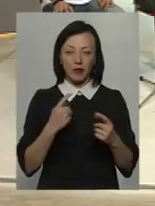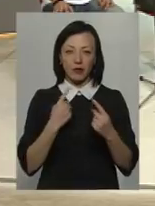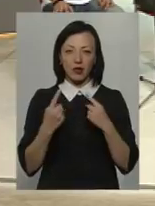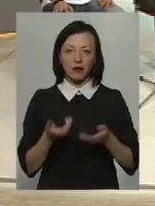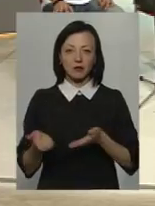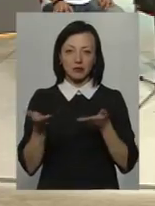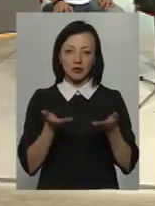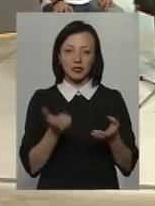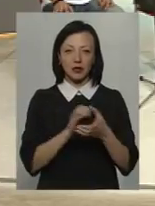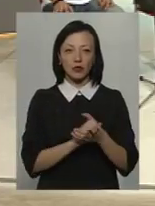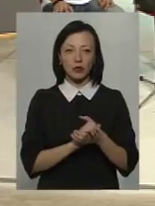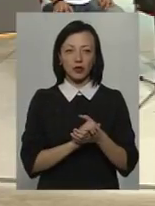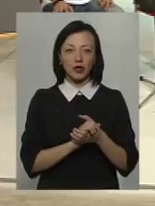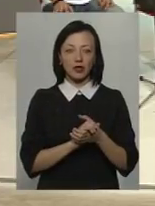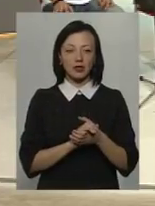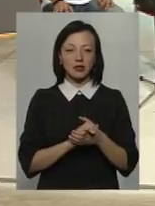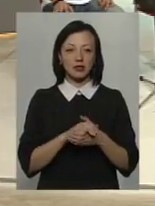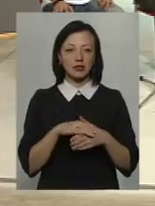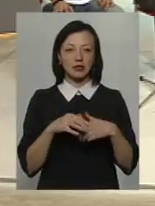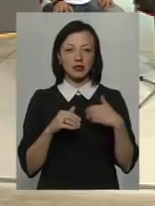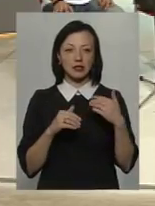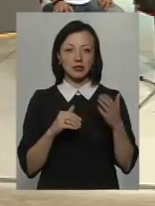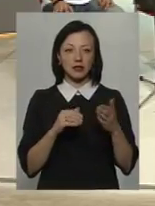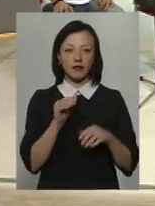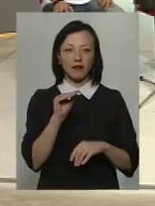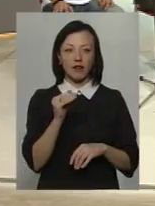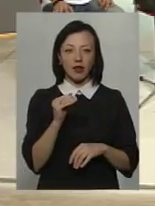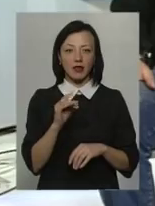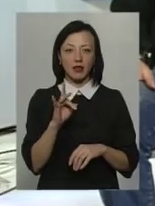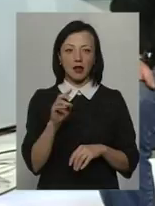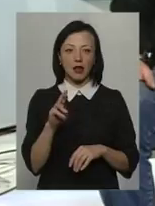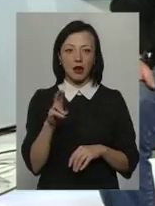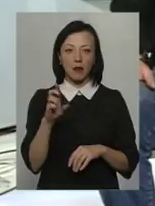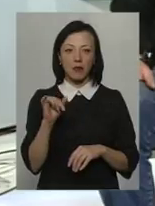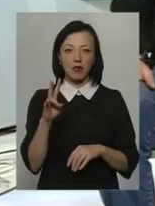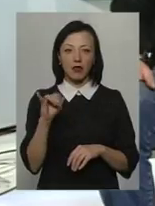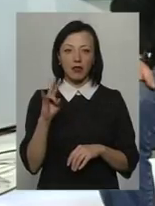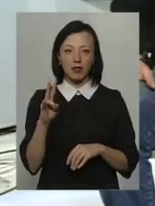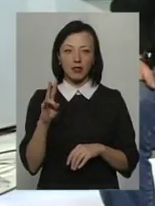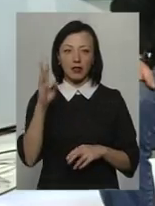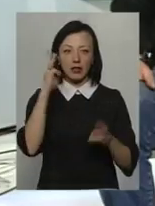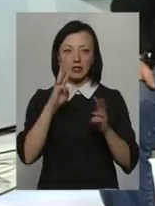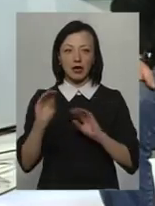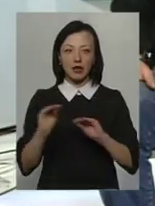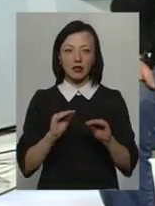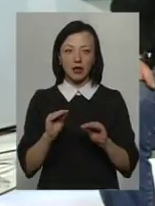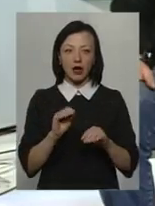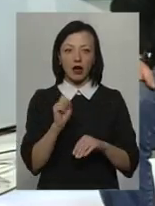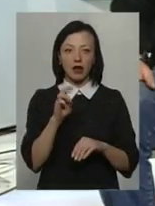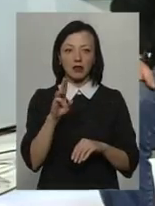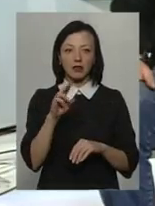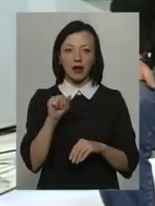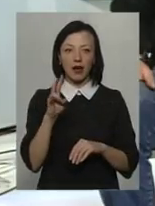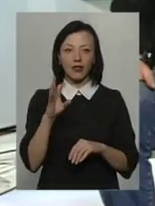Знайомтеся. По лів руку від мене Феді Рябінін, дизайнер пермакультури. Поруч з ним Павло Арданов,